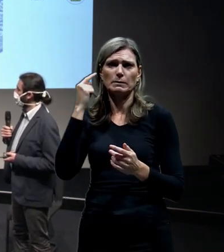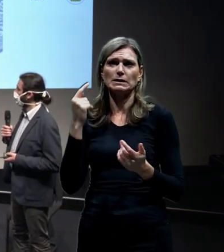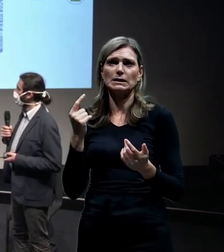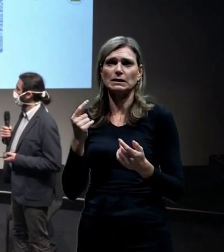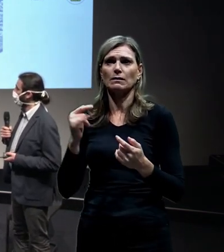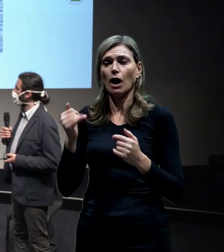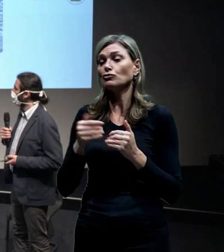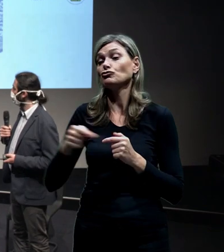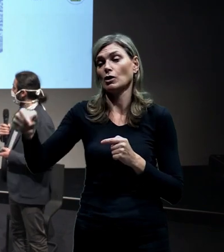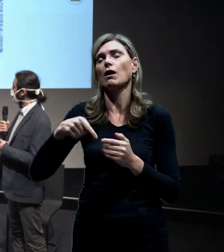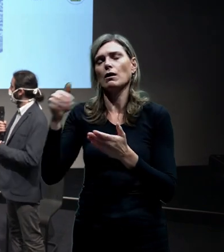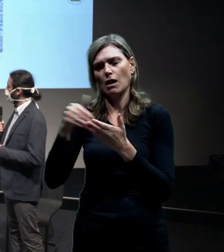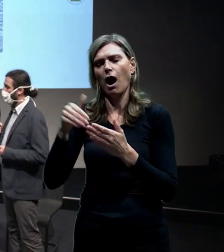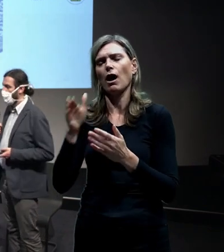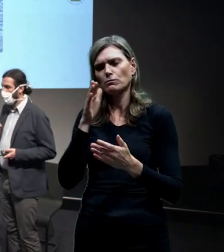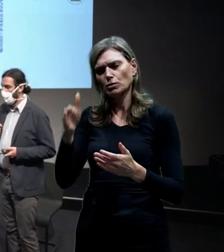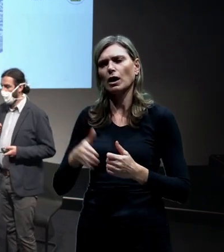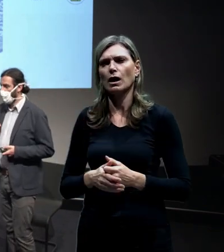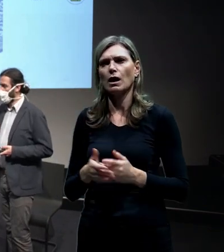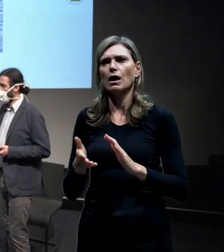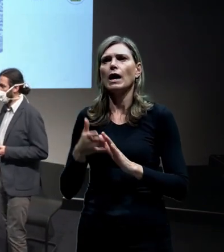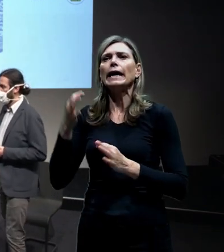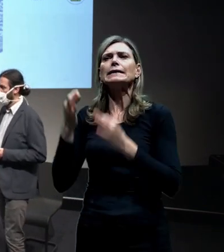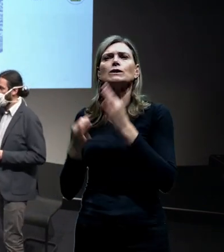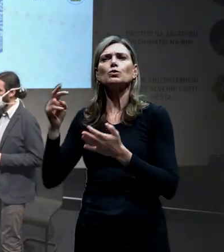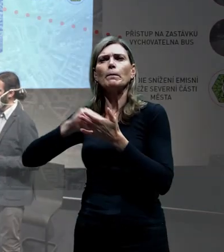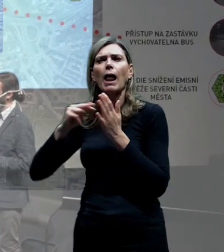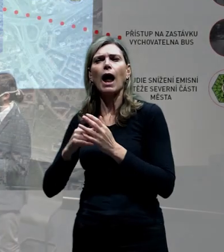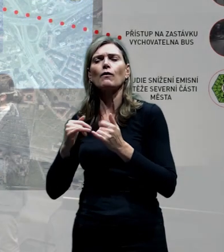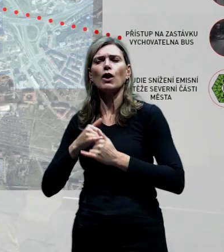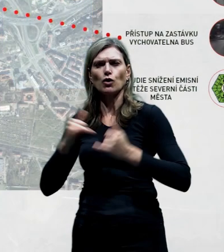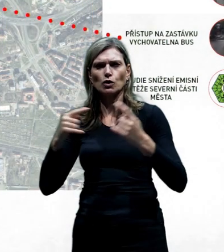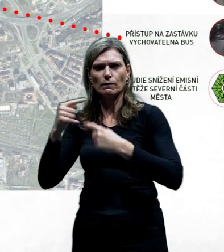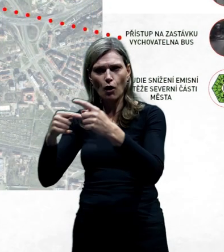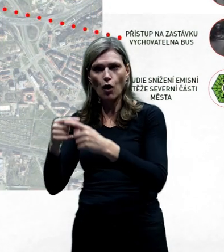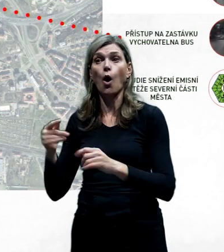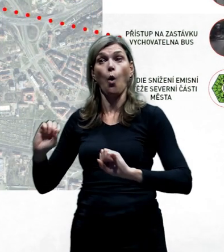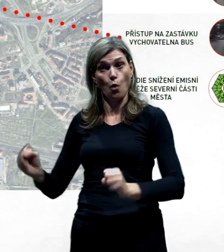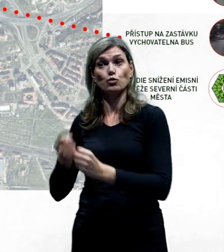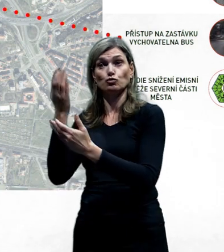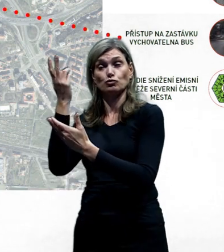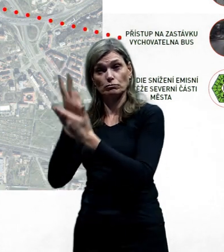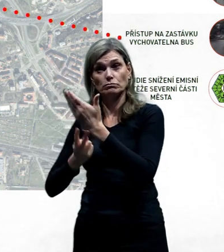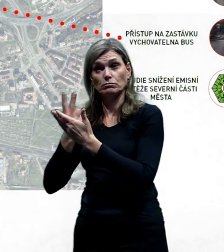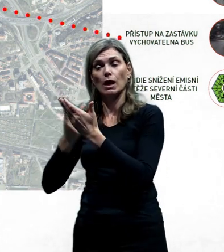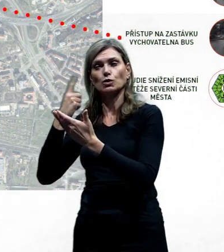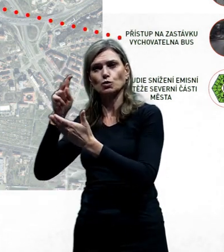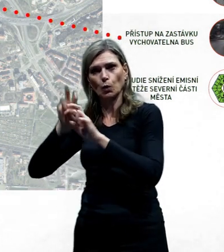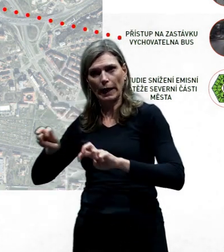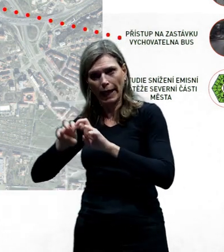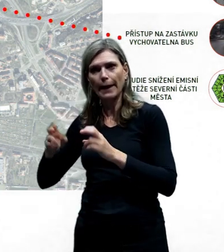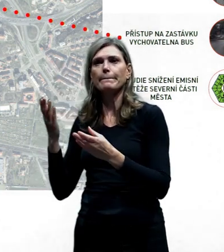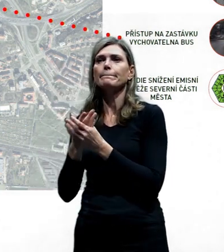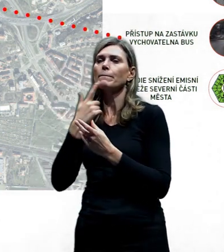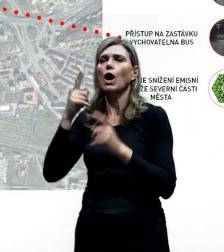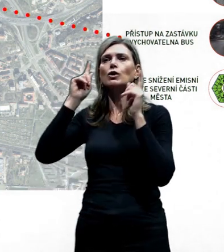realizovat v dohledné době. Na Institutu plánování a rozvoje vznikla studie, kde by se daly dosadit stromy,